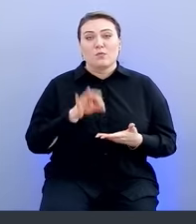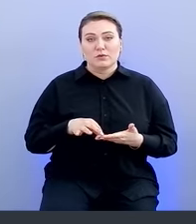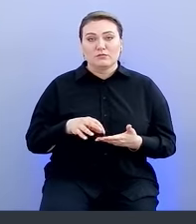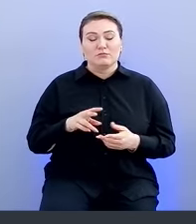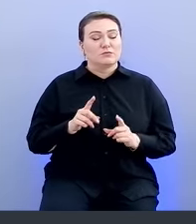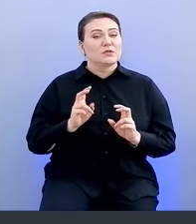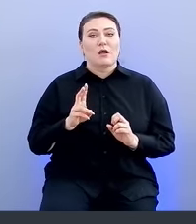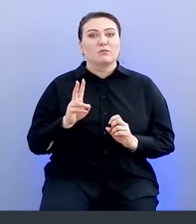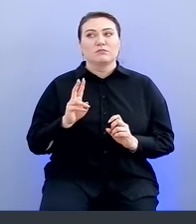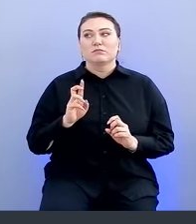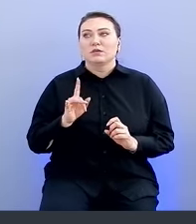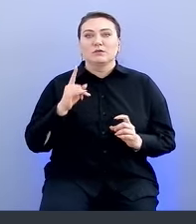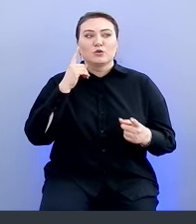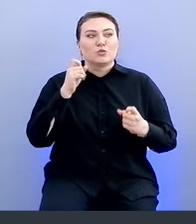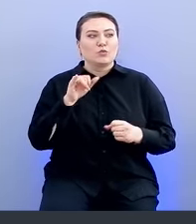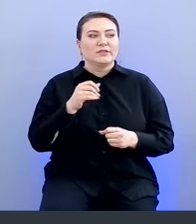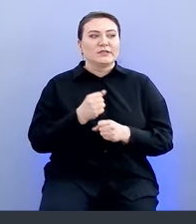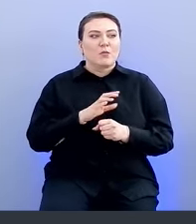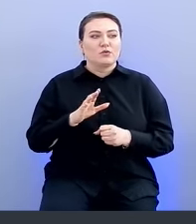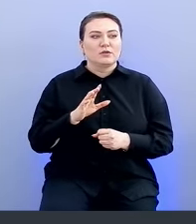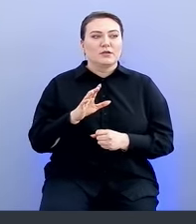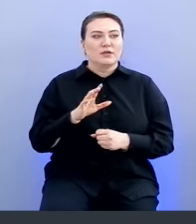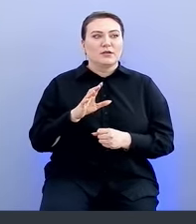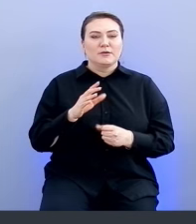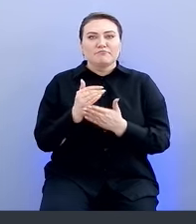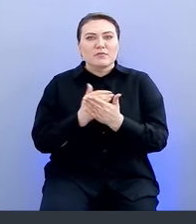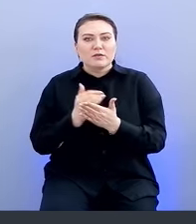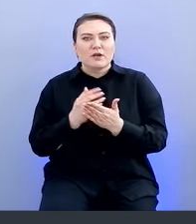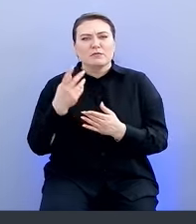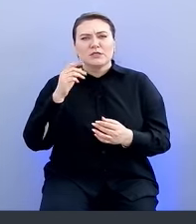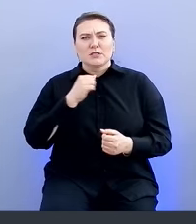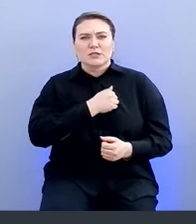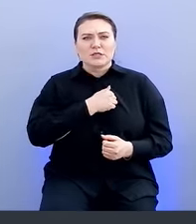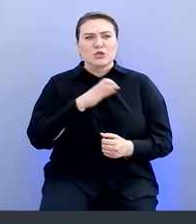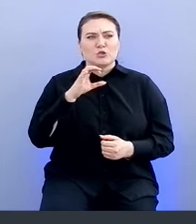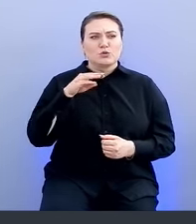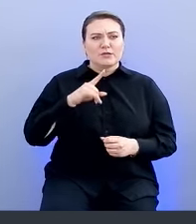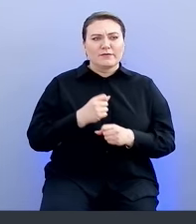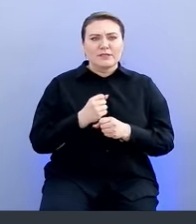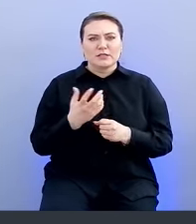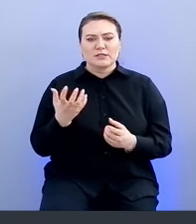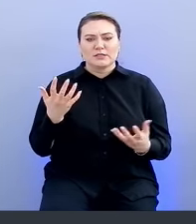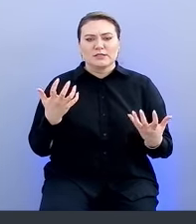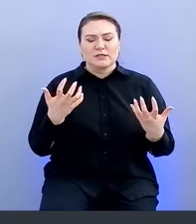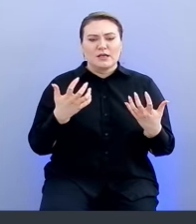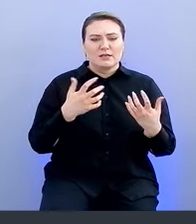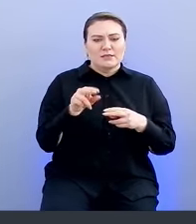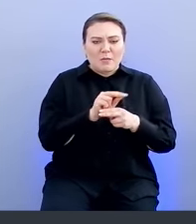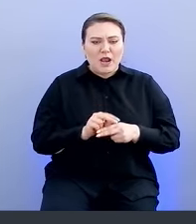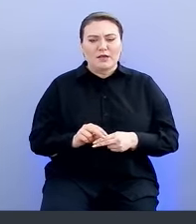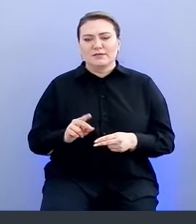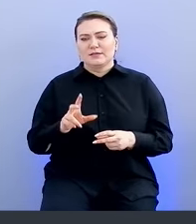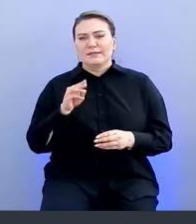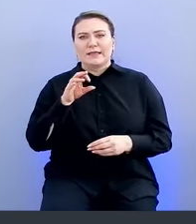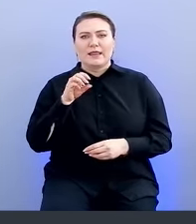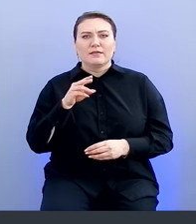как бы круто, вас не работали состы, даже если вы делаете какие-то супер-пупер злые состы с компиляцией, со сборой трасс по коду, с тейнт